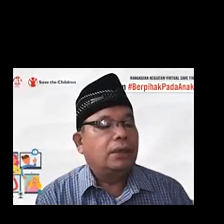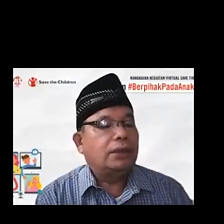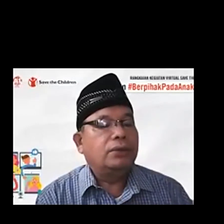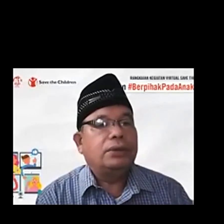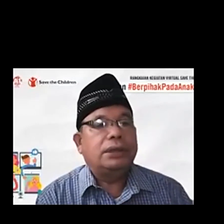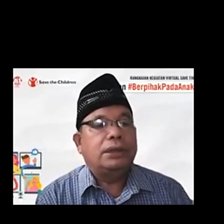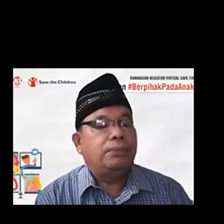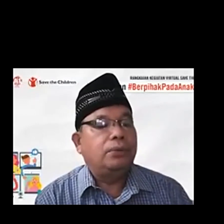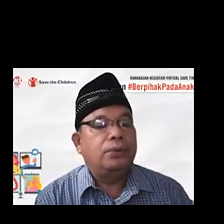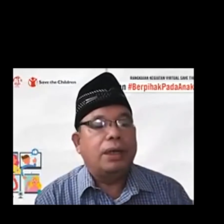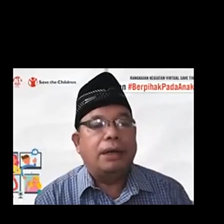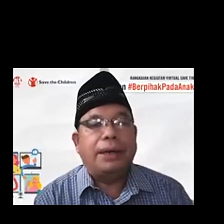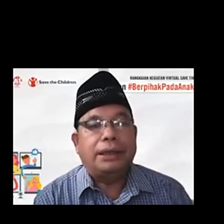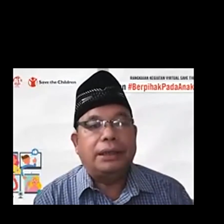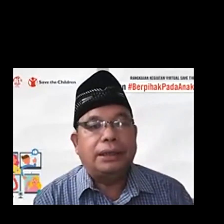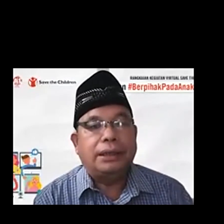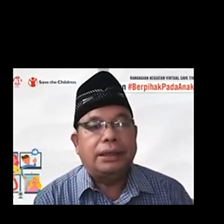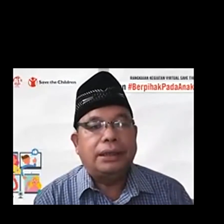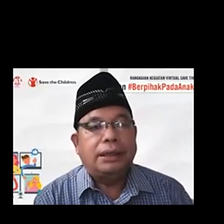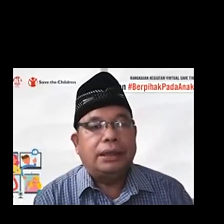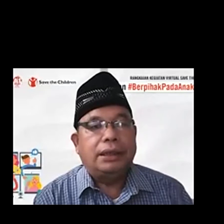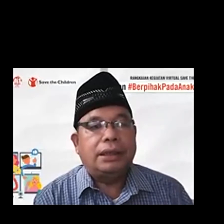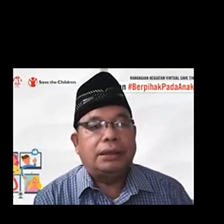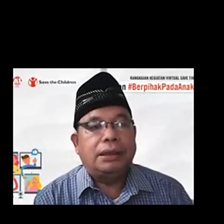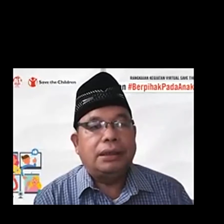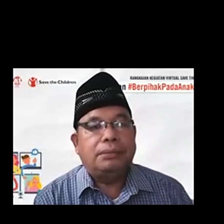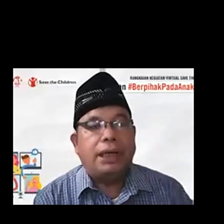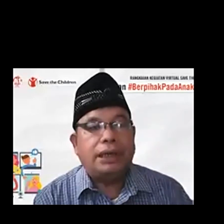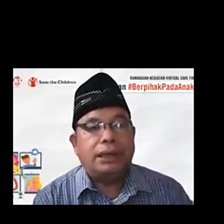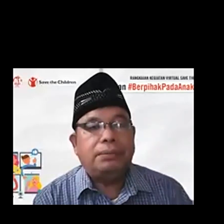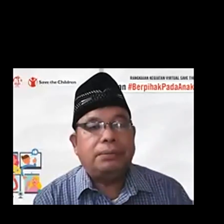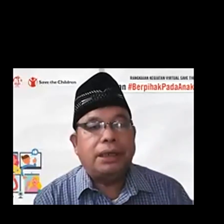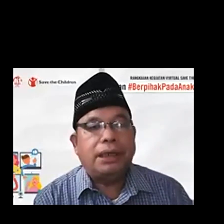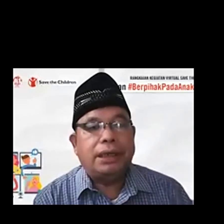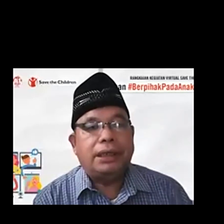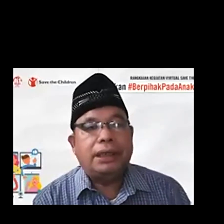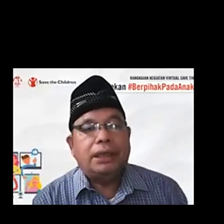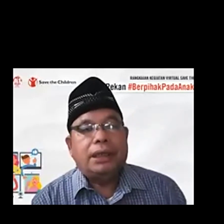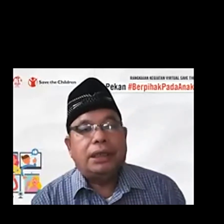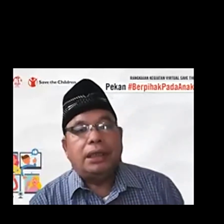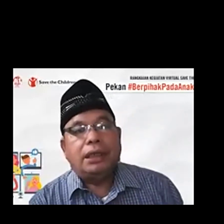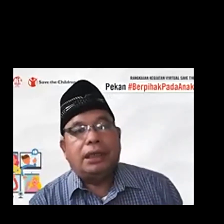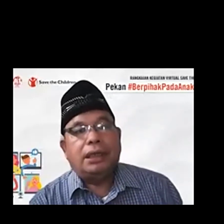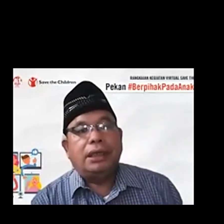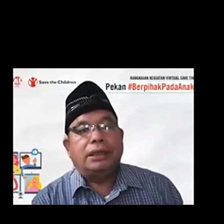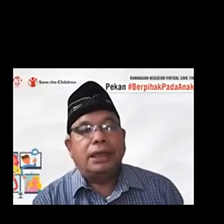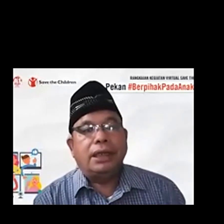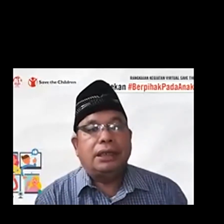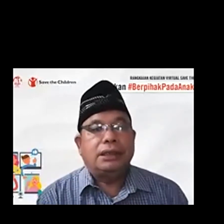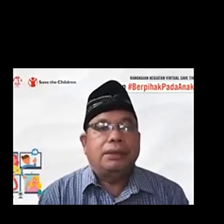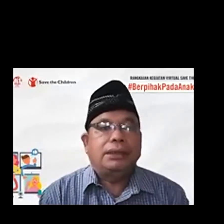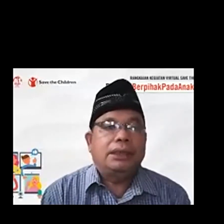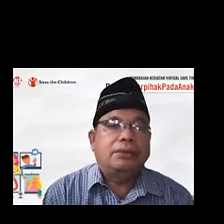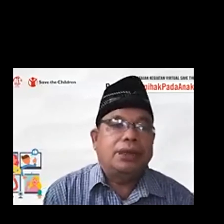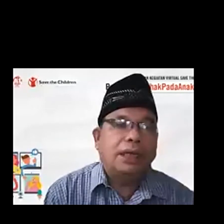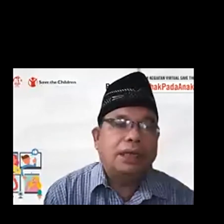234. Ini tersebar di berbagai desa